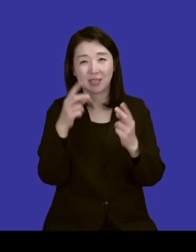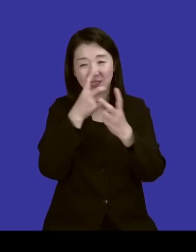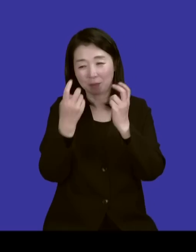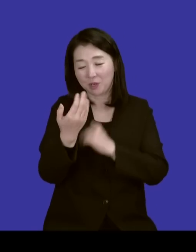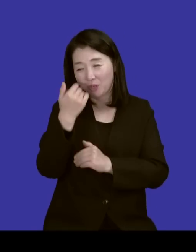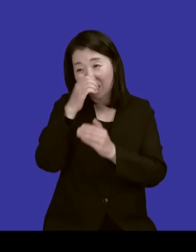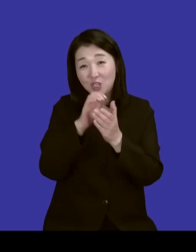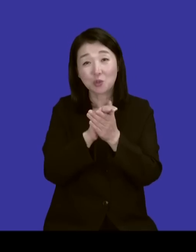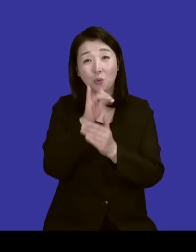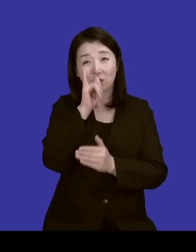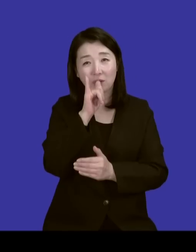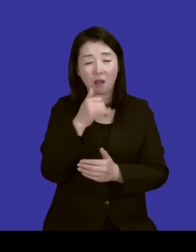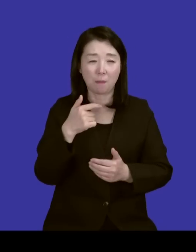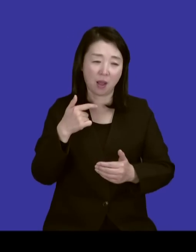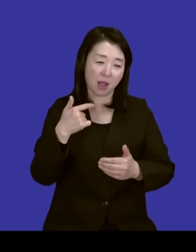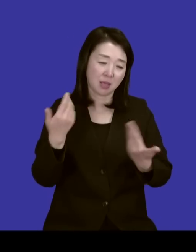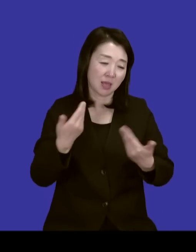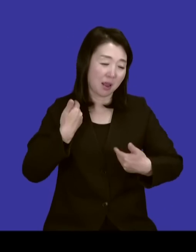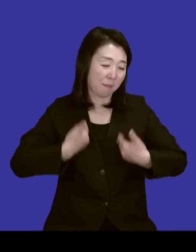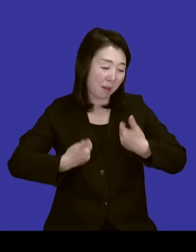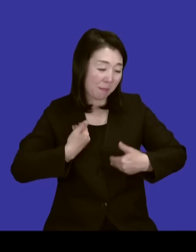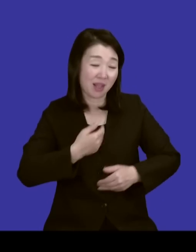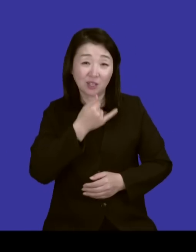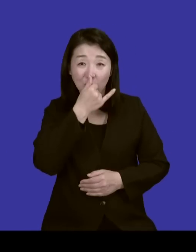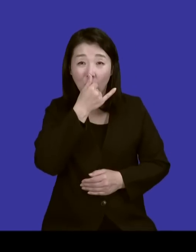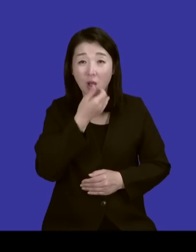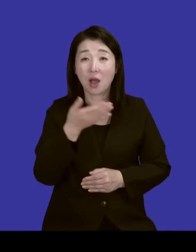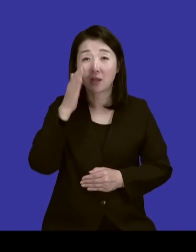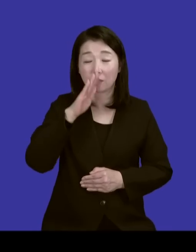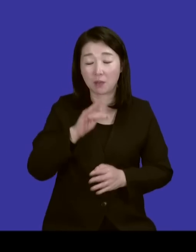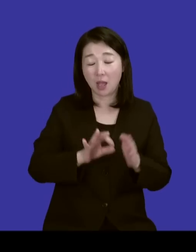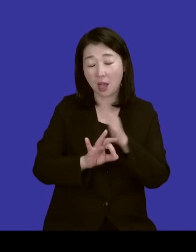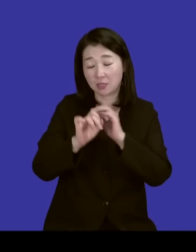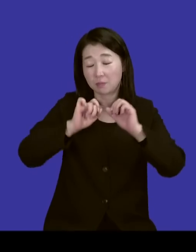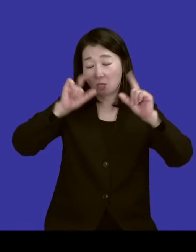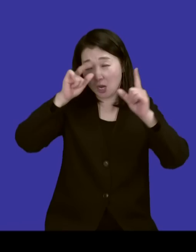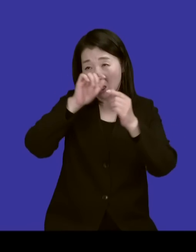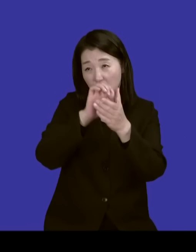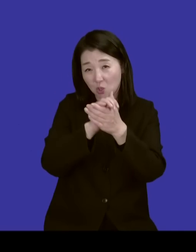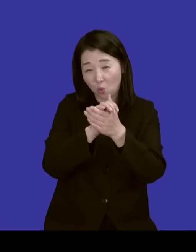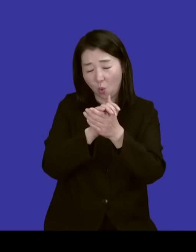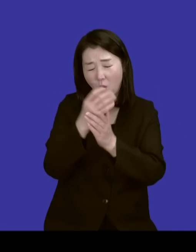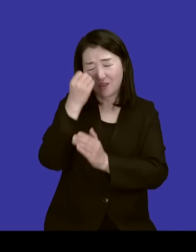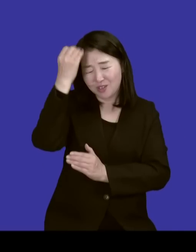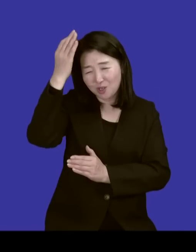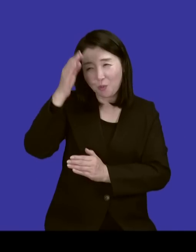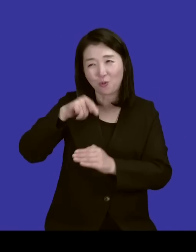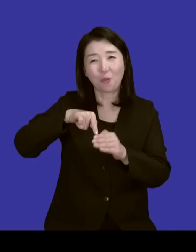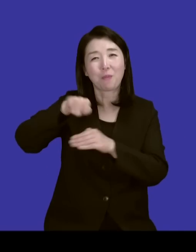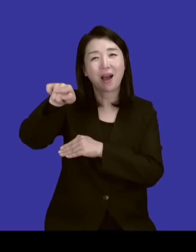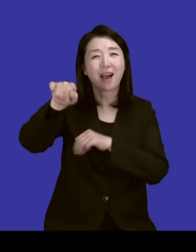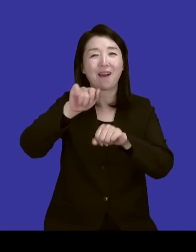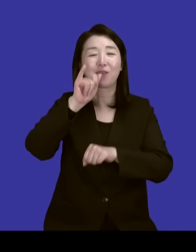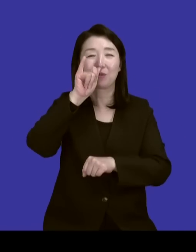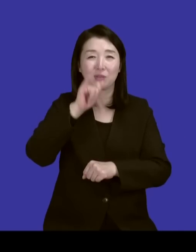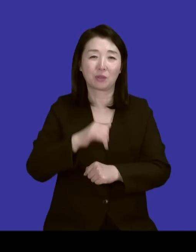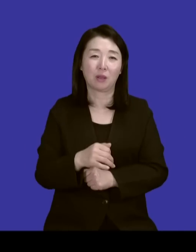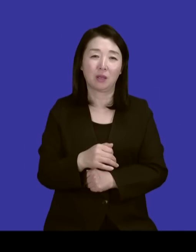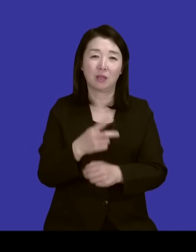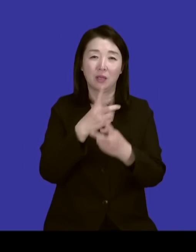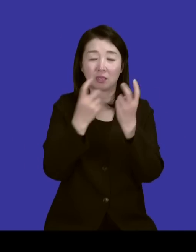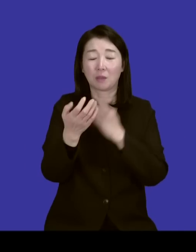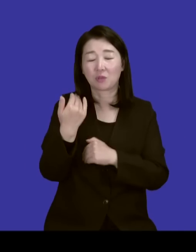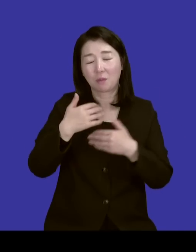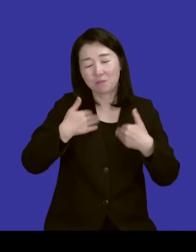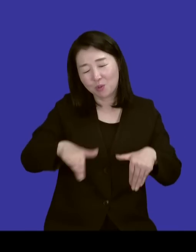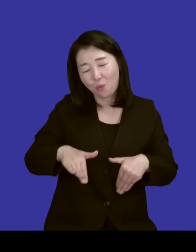뭔가 바쁜 일정 가운데 놓여있다 보면 아침에 일어나서 기도하는 걸 잊고 나갈 때도 있고 잠들기 전에 피곤해서 기도하는 걸 잊고